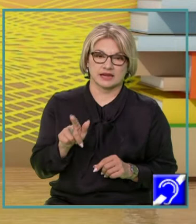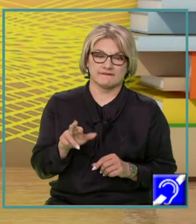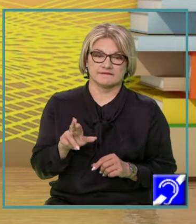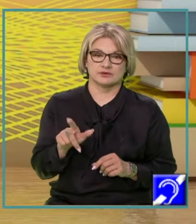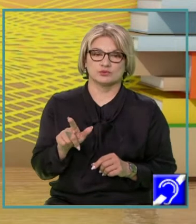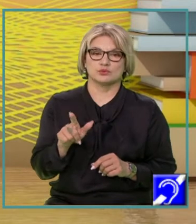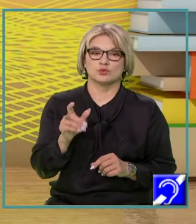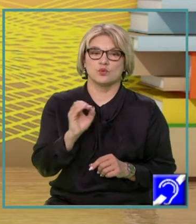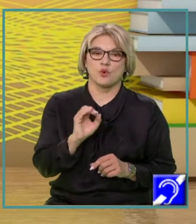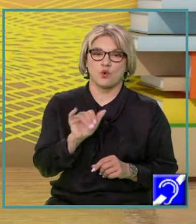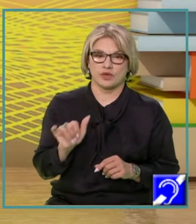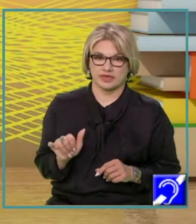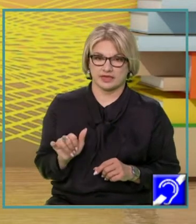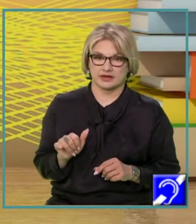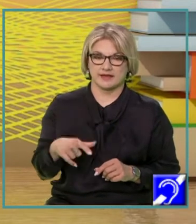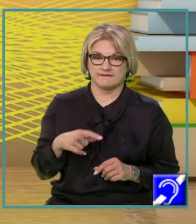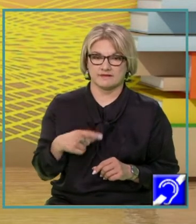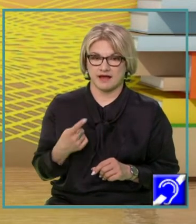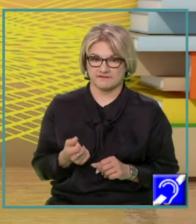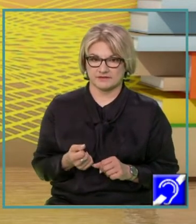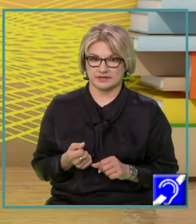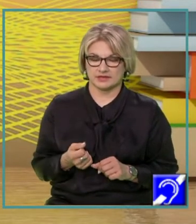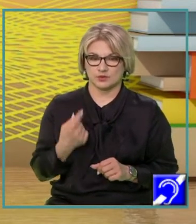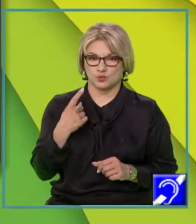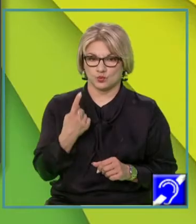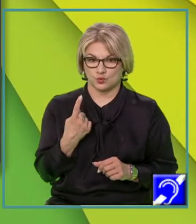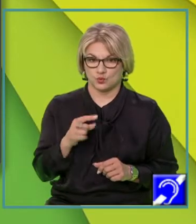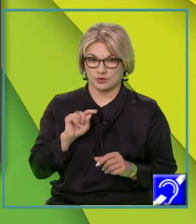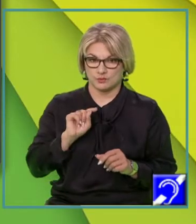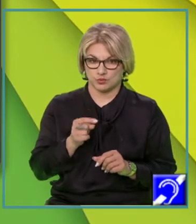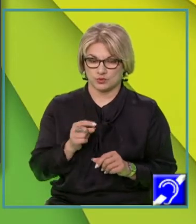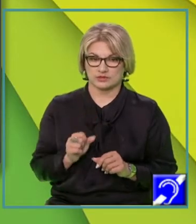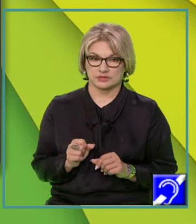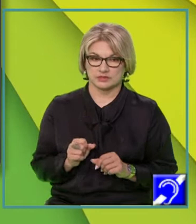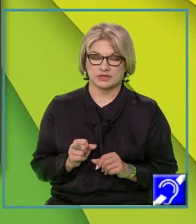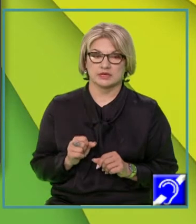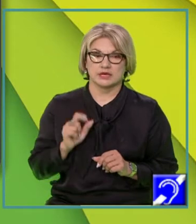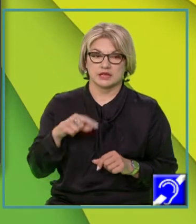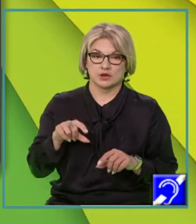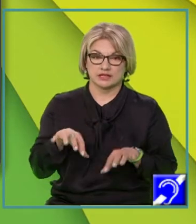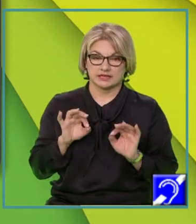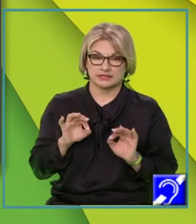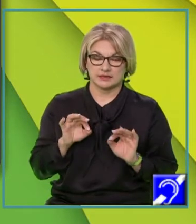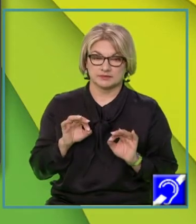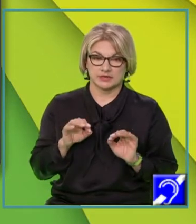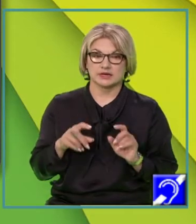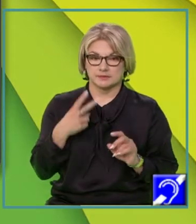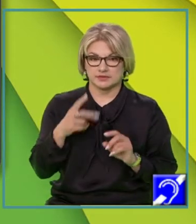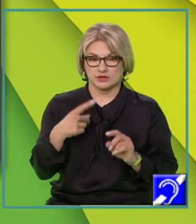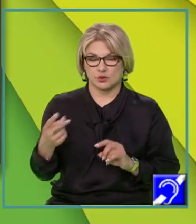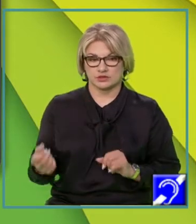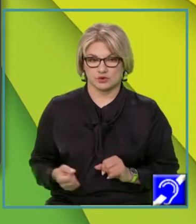axa OY va fi un punct pe care îl determinăm în felul următor.